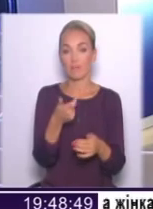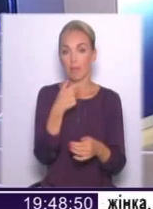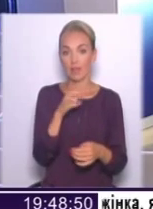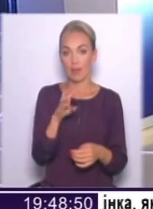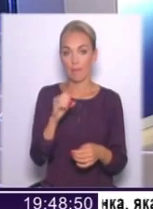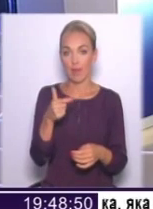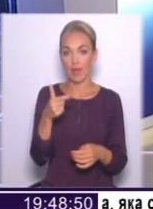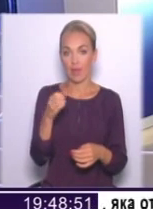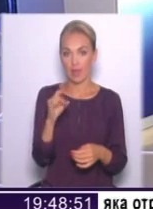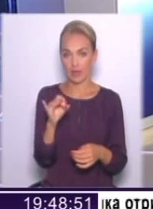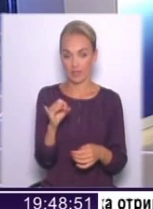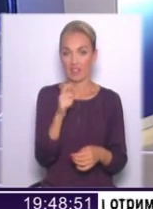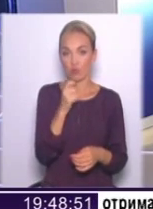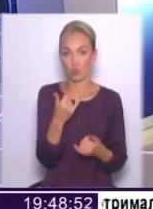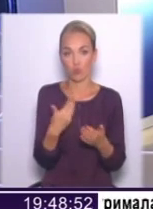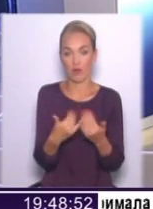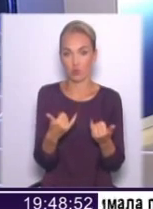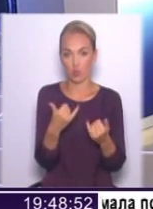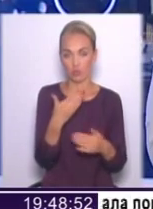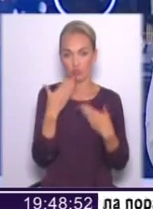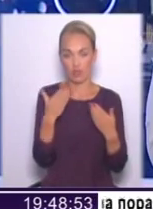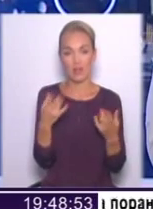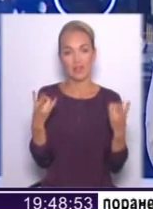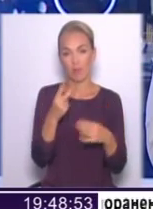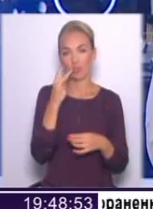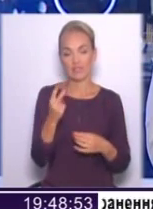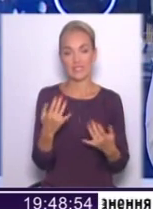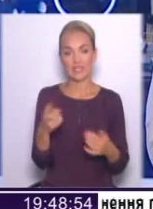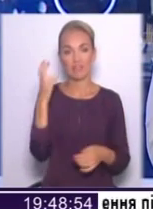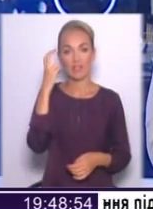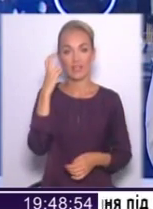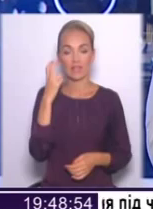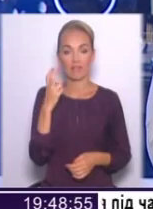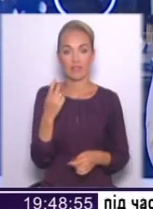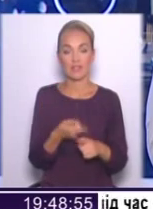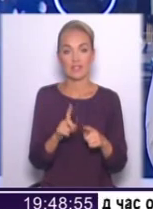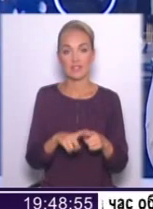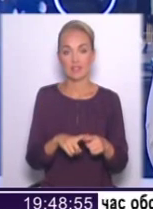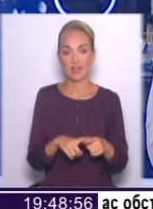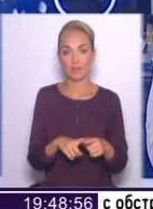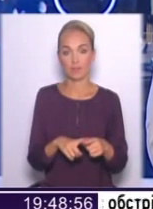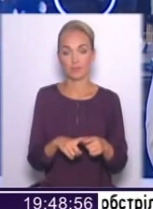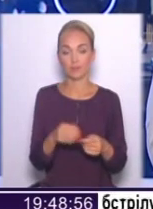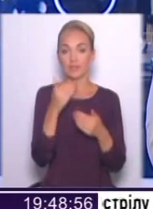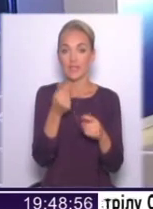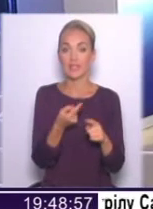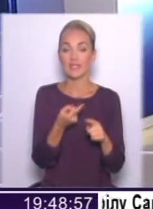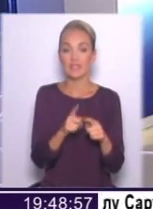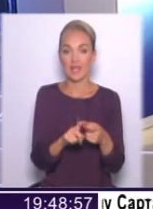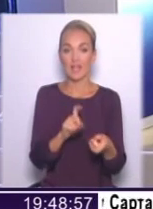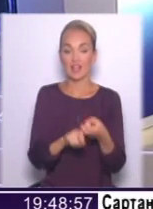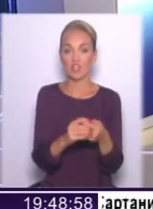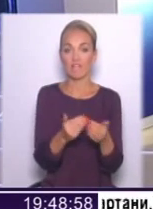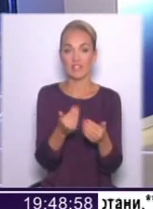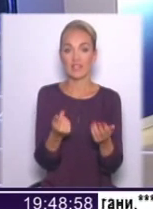Лівому березі буквально сьогодні прочитала. Треба подивитися. Тобто, скільки в Києві, там, це, в принципі, це... Це від кількості виборців. Від кількості